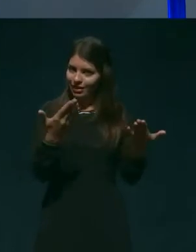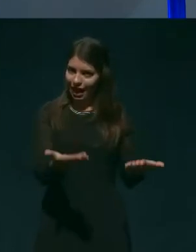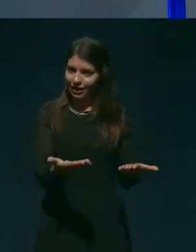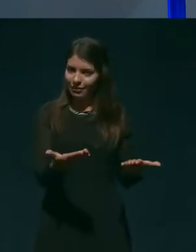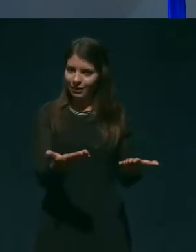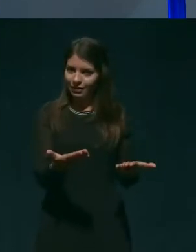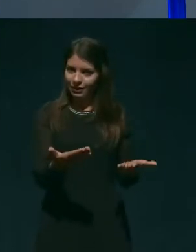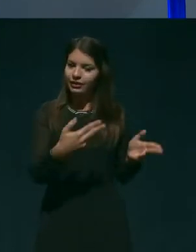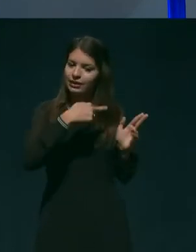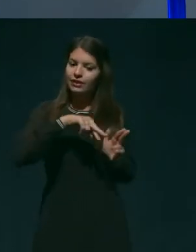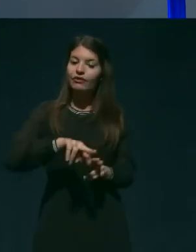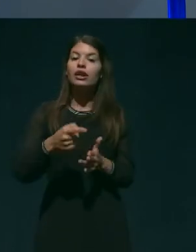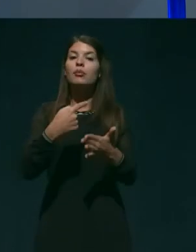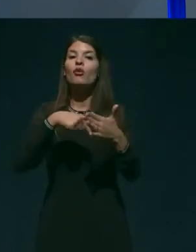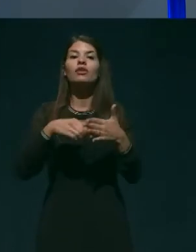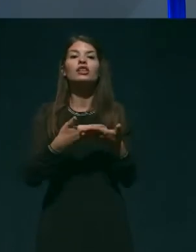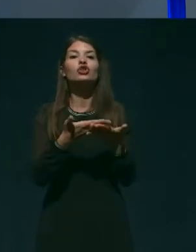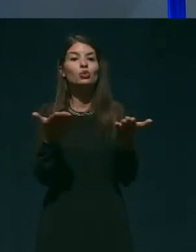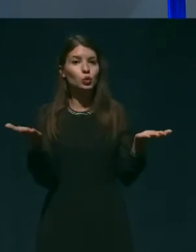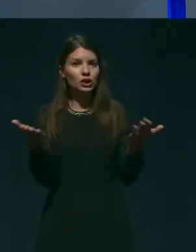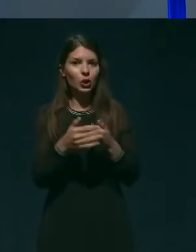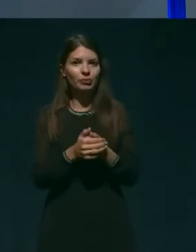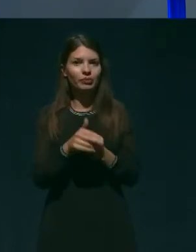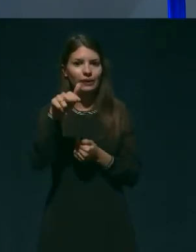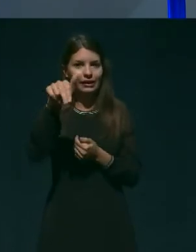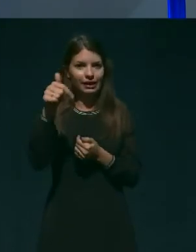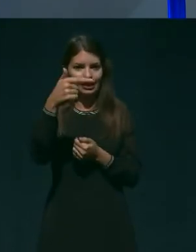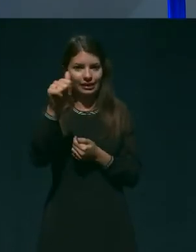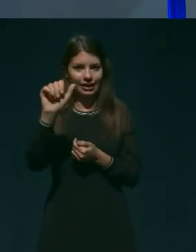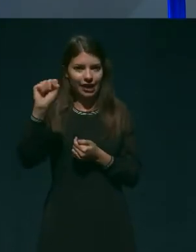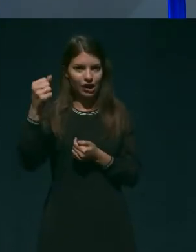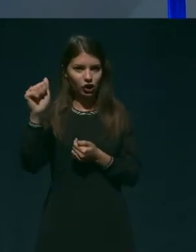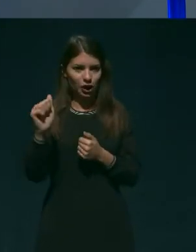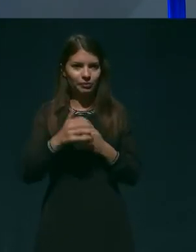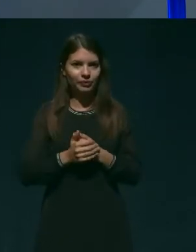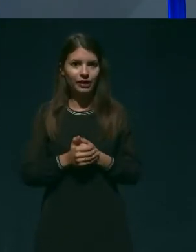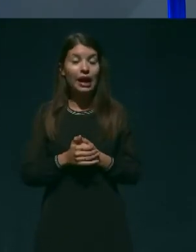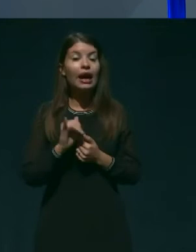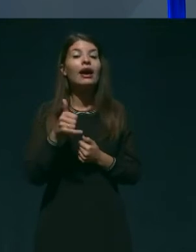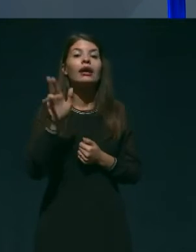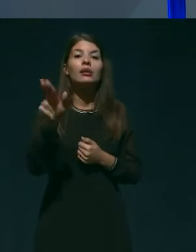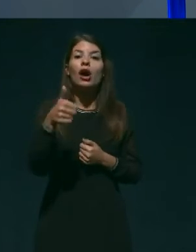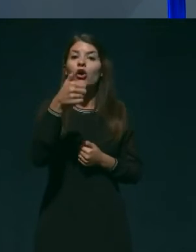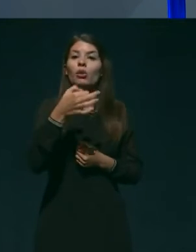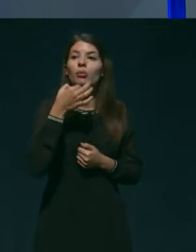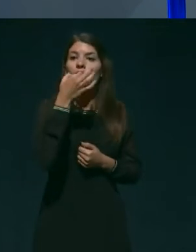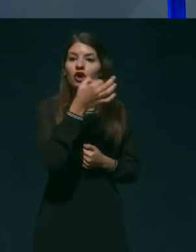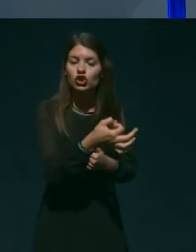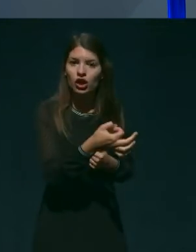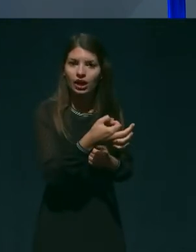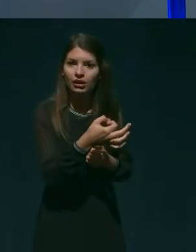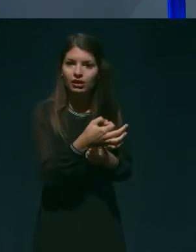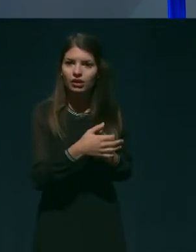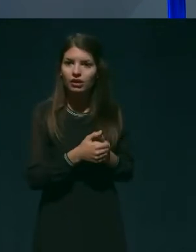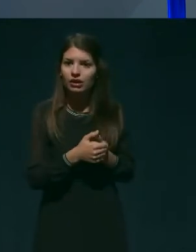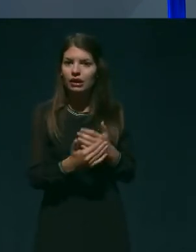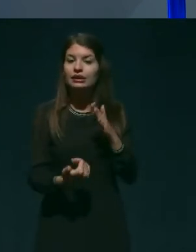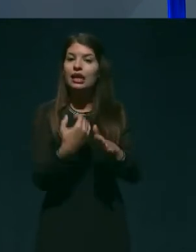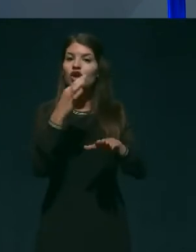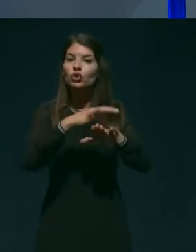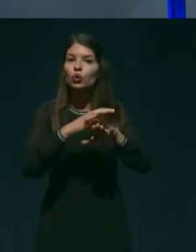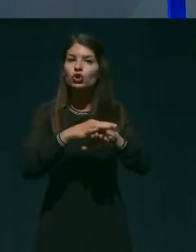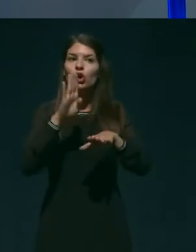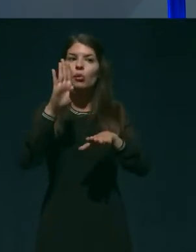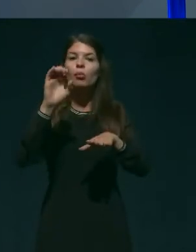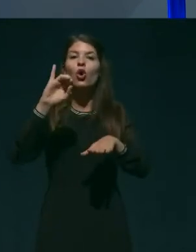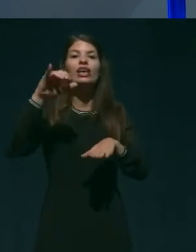ponovno v studijo. Gospa Nataša. Ja, imamo vprašanje, ki ga za profesorico, doktorico Bojano Bejovič